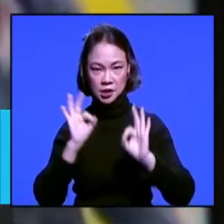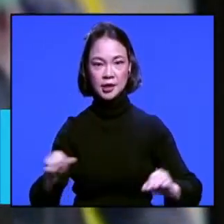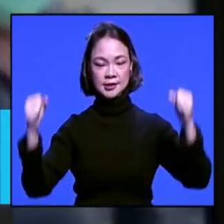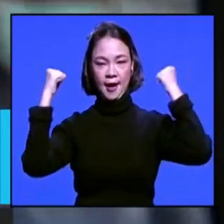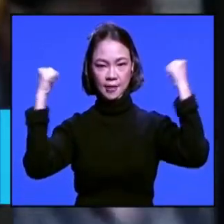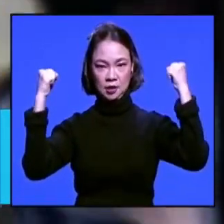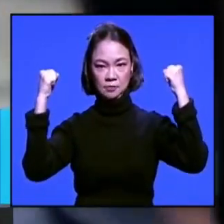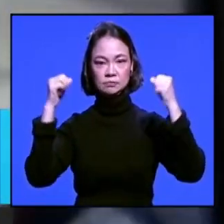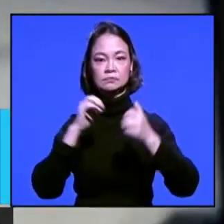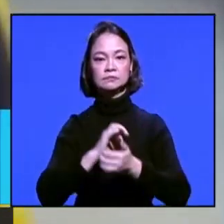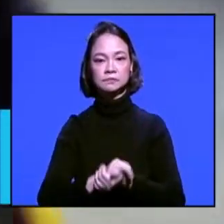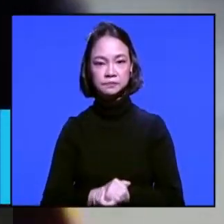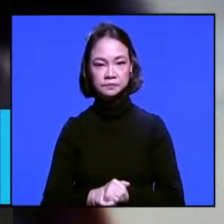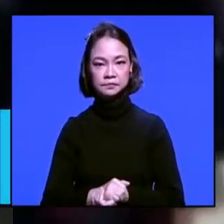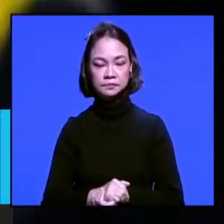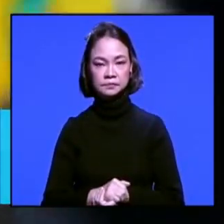Transmedia